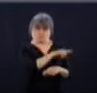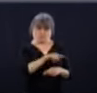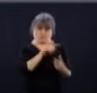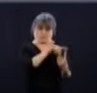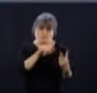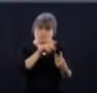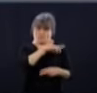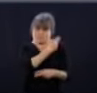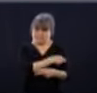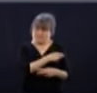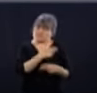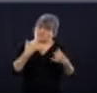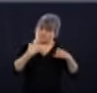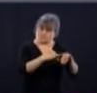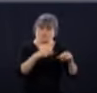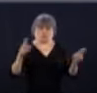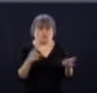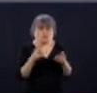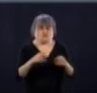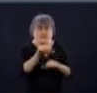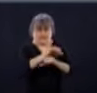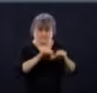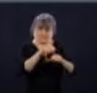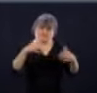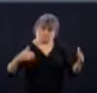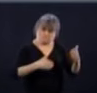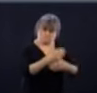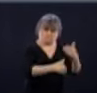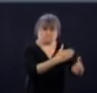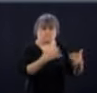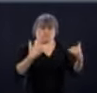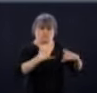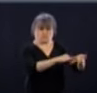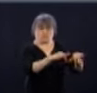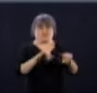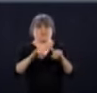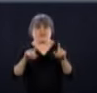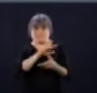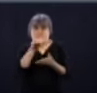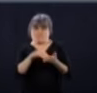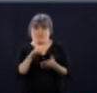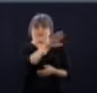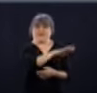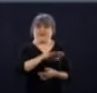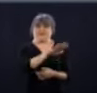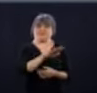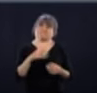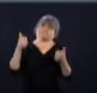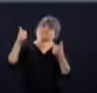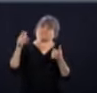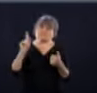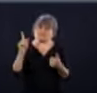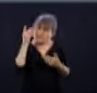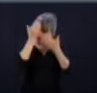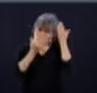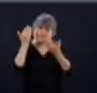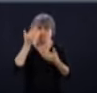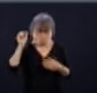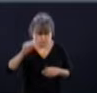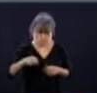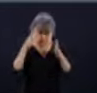préoccupant. C'est sûr que Montréal est préoccupant. On doit le dire clairement. Et ce qui